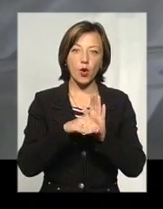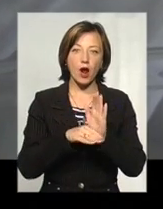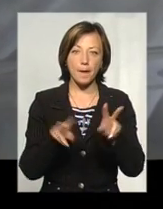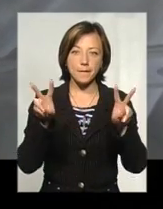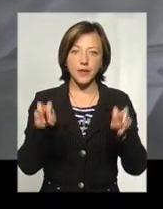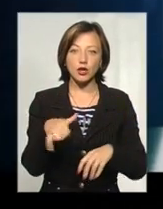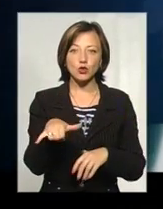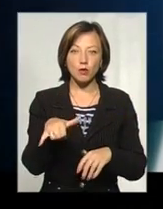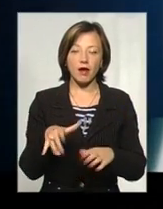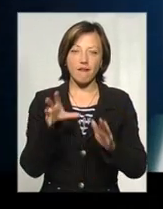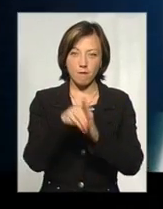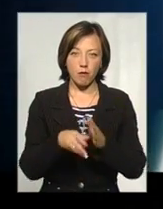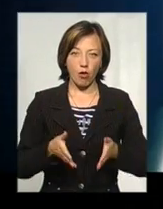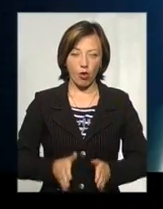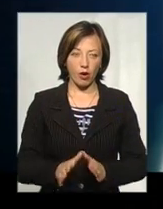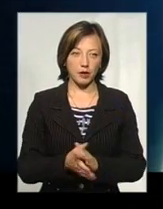в пологи».